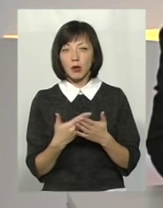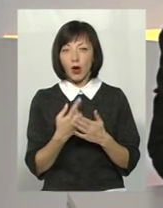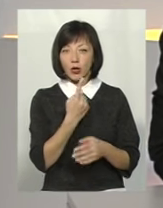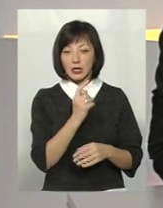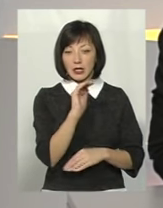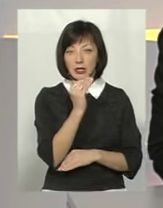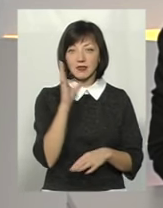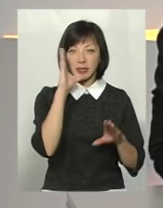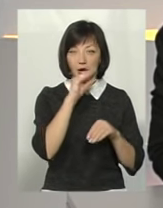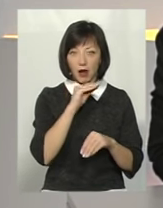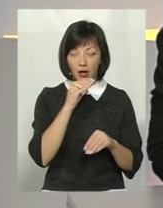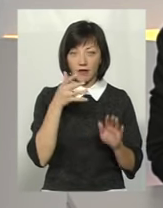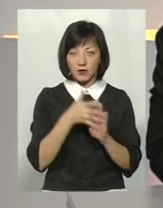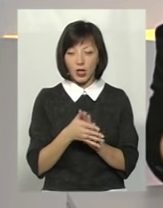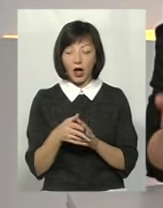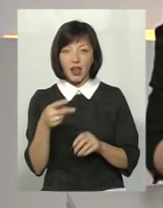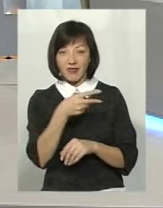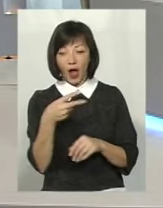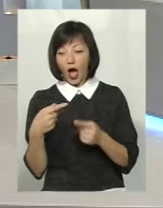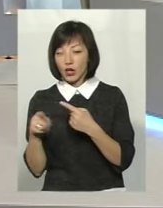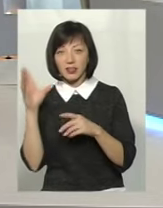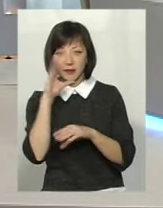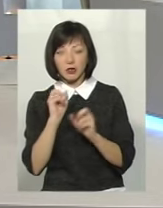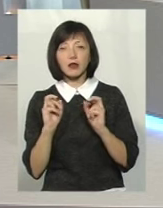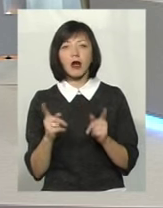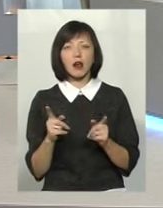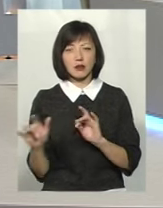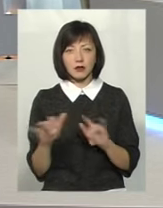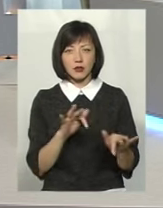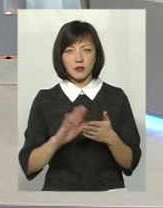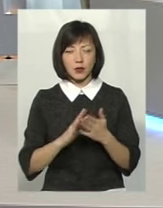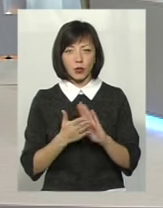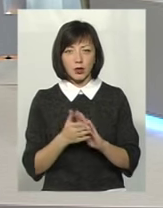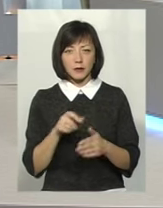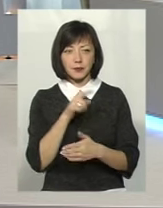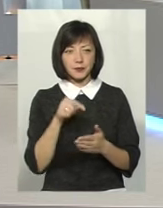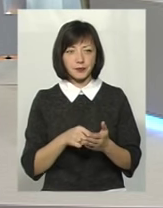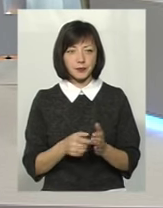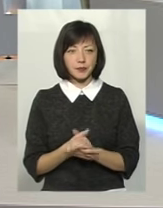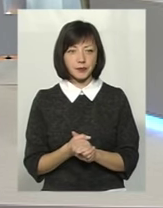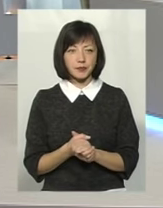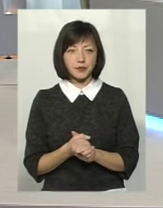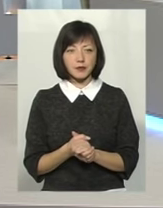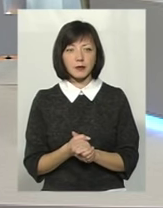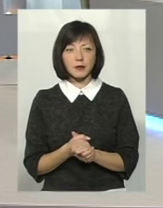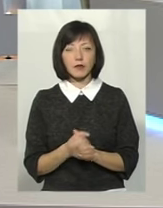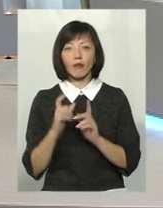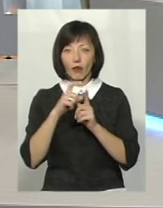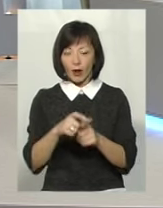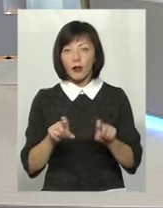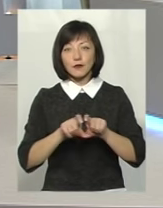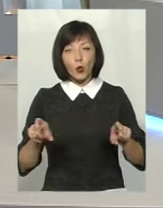дитина встигає вивчити це саме рівняння, інша не встигає, як тоді діє? Як в такій ситуації? Крім того, в школах є